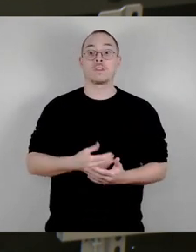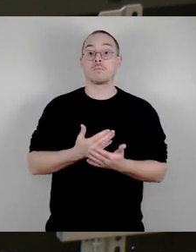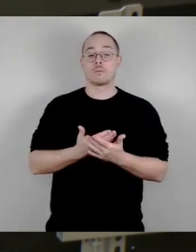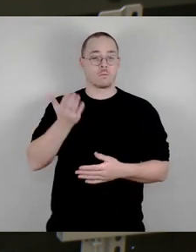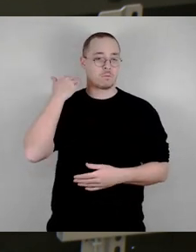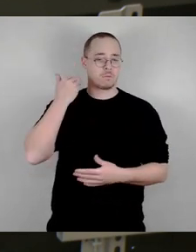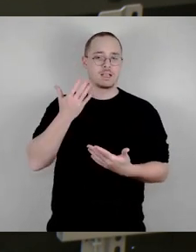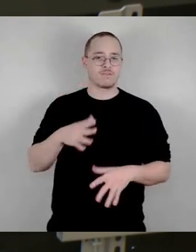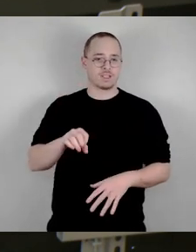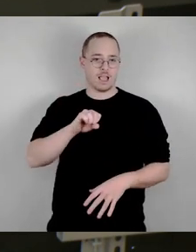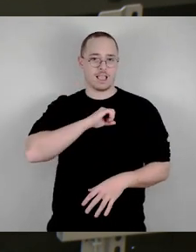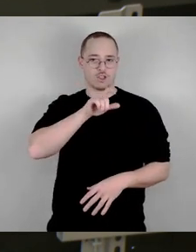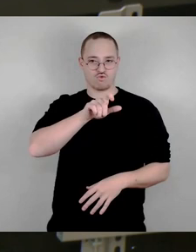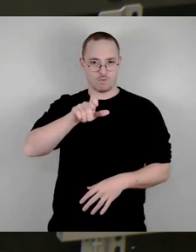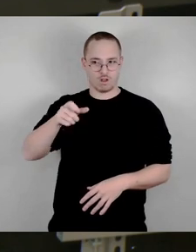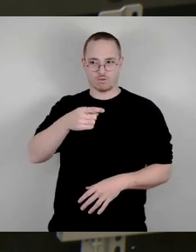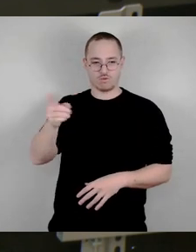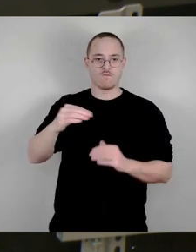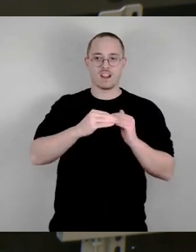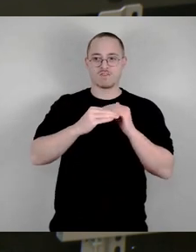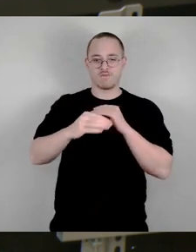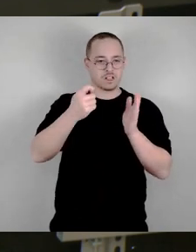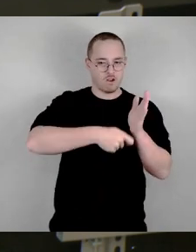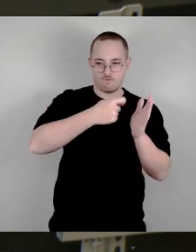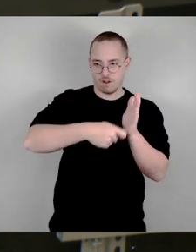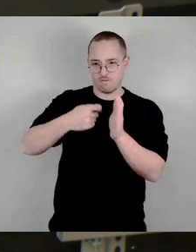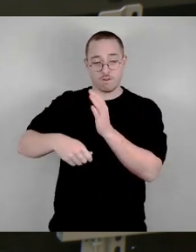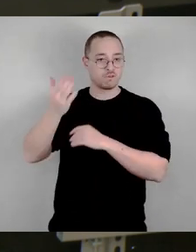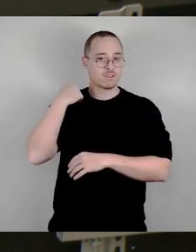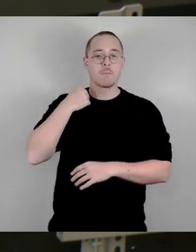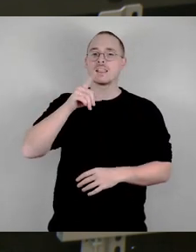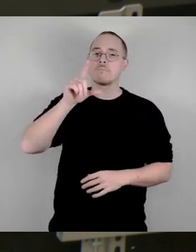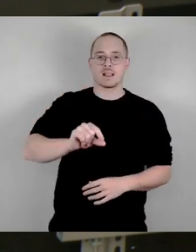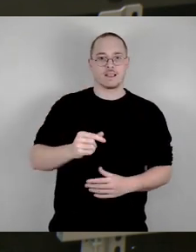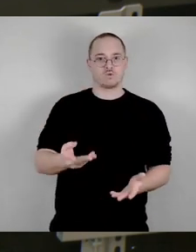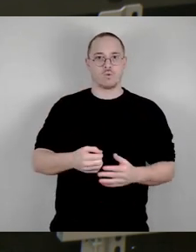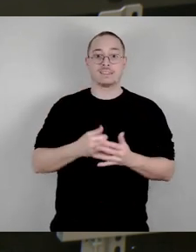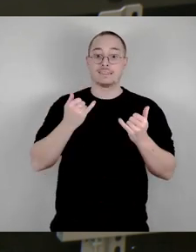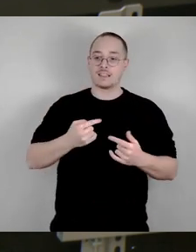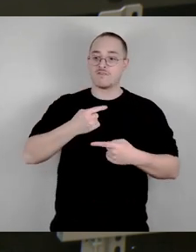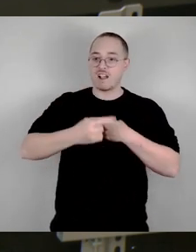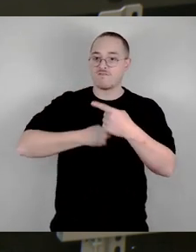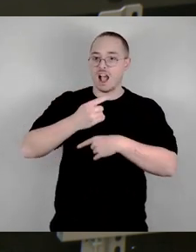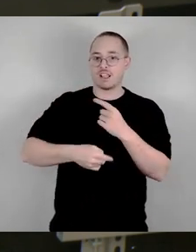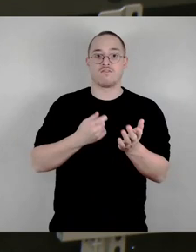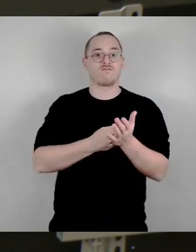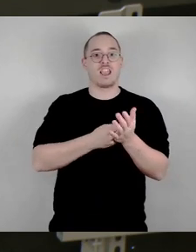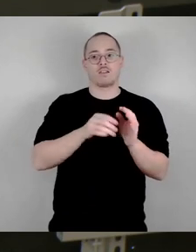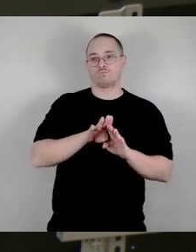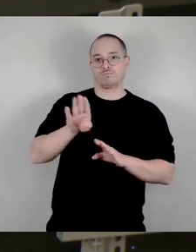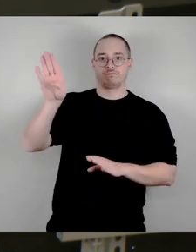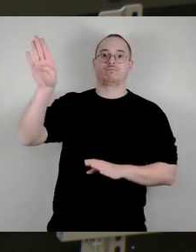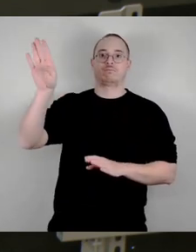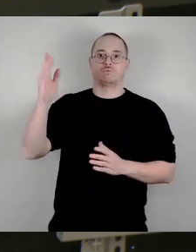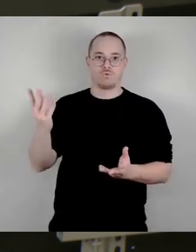Flächen nicht viel wert. Durch das Verfahren werden sie in Wert gesetzt. Sind sie bereits jetzt schon höher? Und wenn der B-Plan